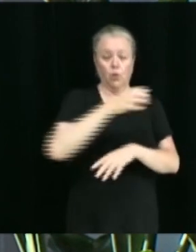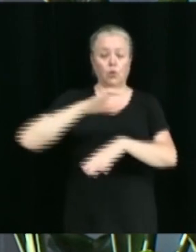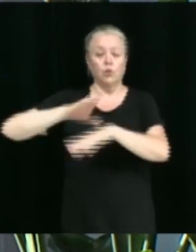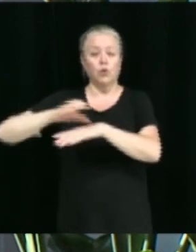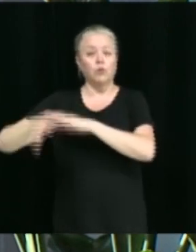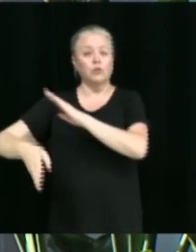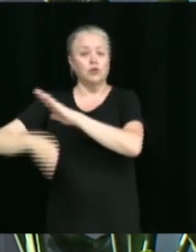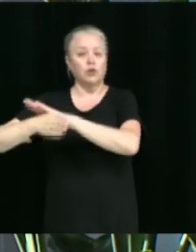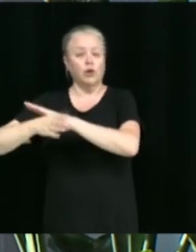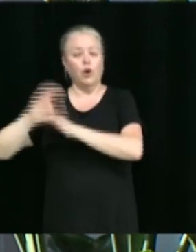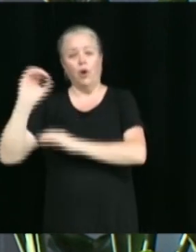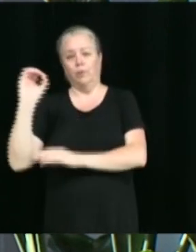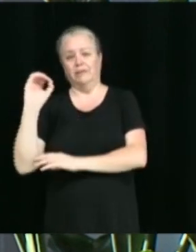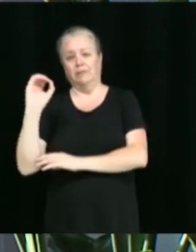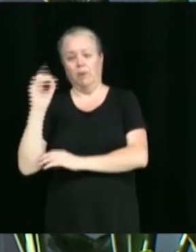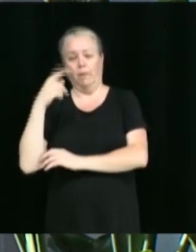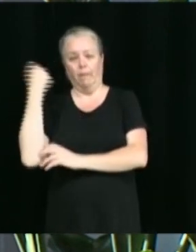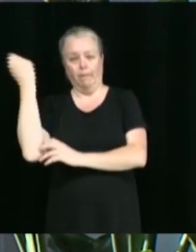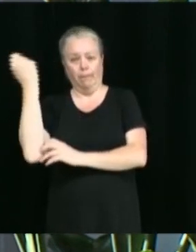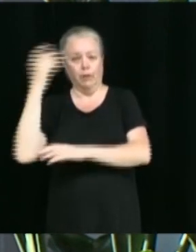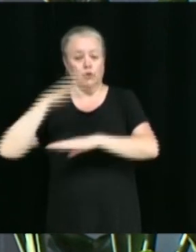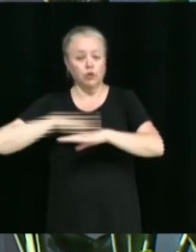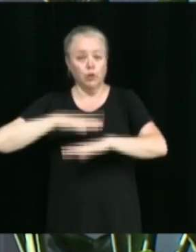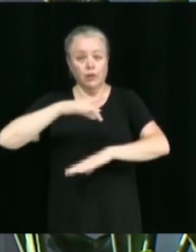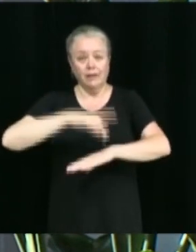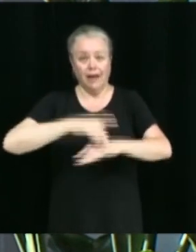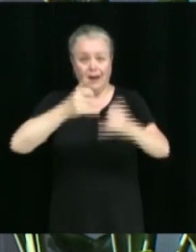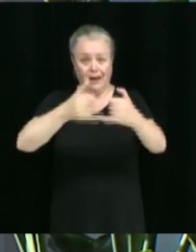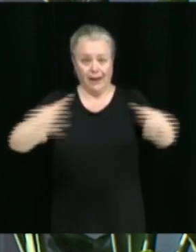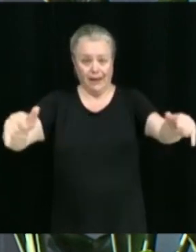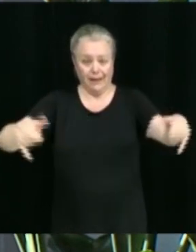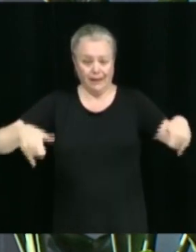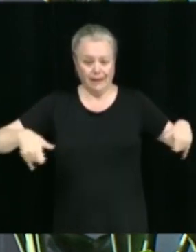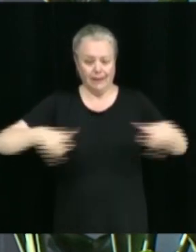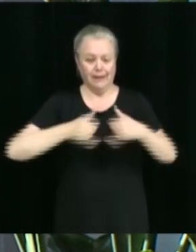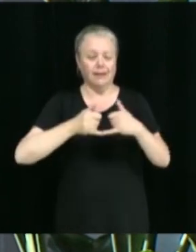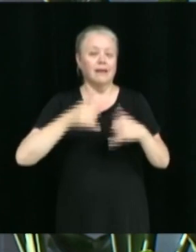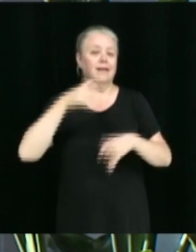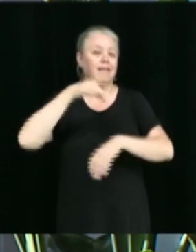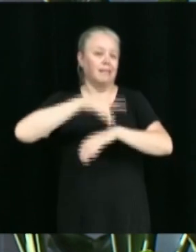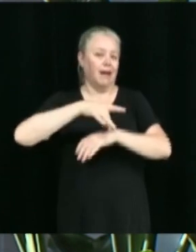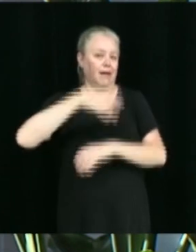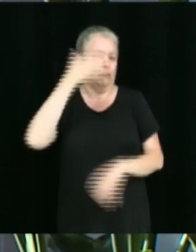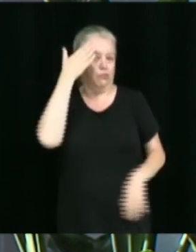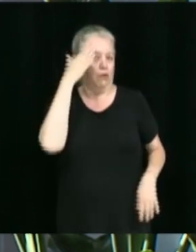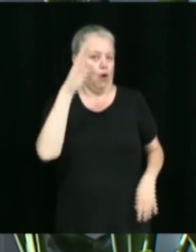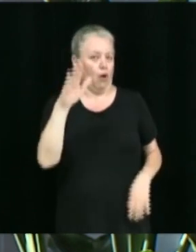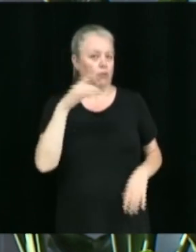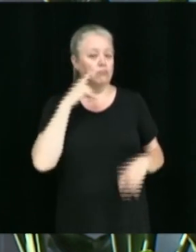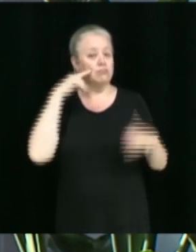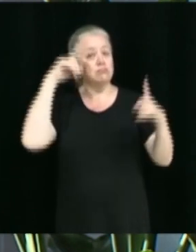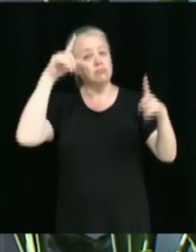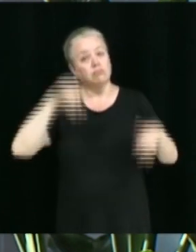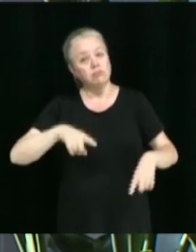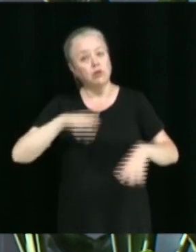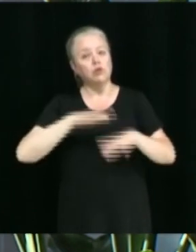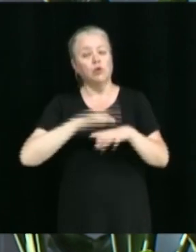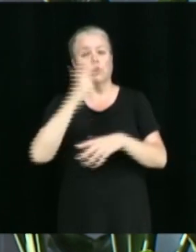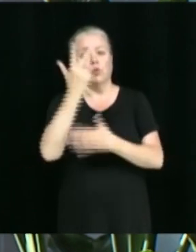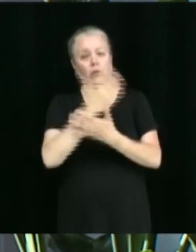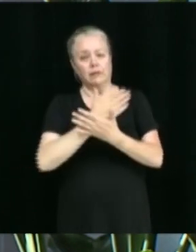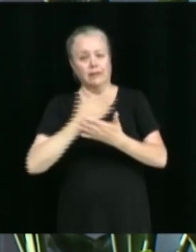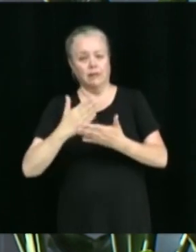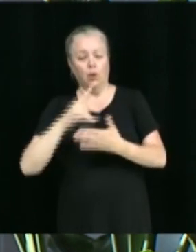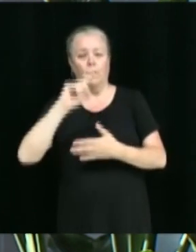Optimum de Victoriaville concernant le lignage des terrains sportifs extérieurs. Cette entente est valide pour une durée de trois saisons, du